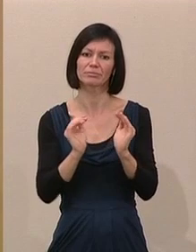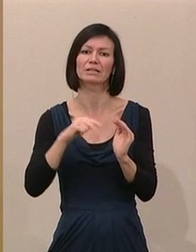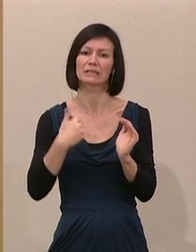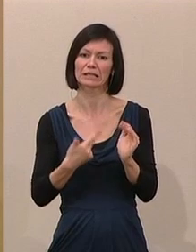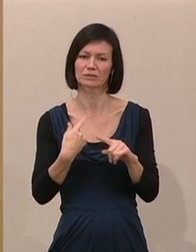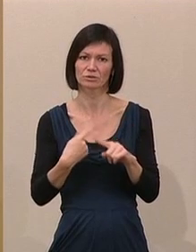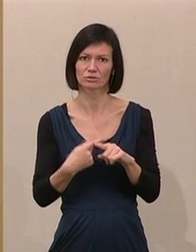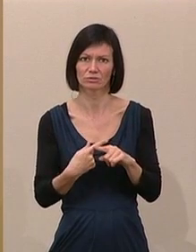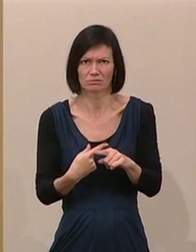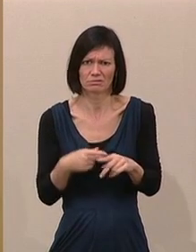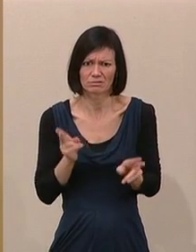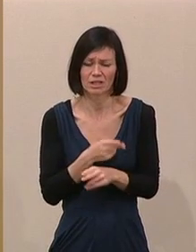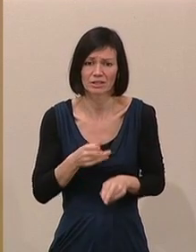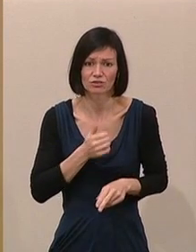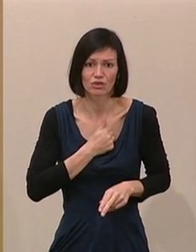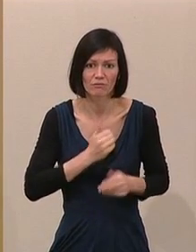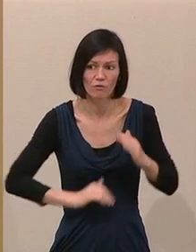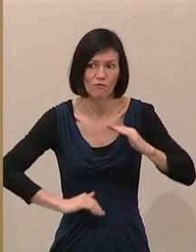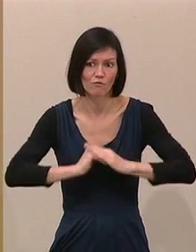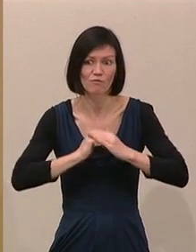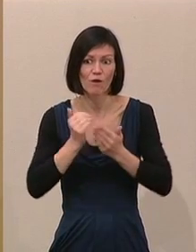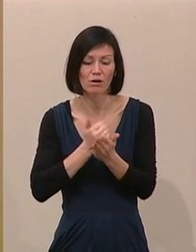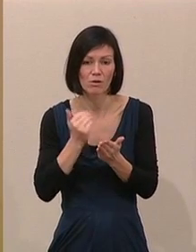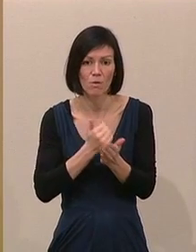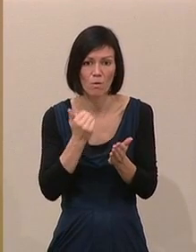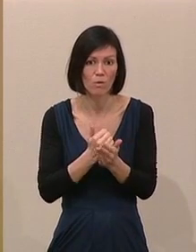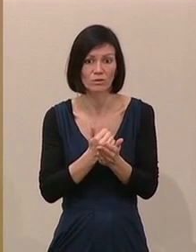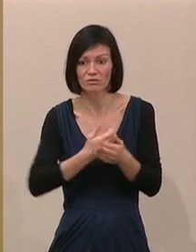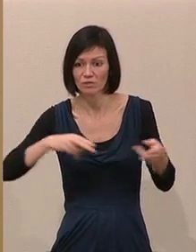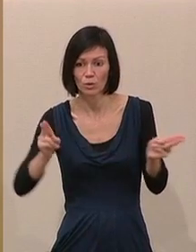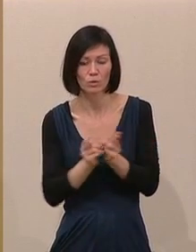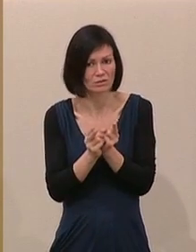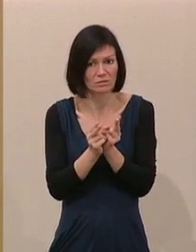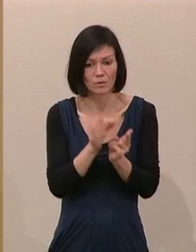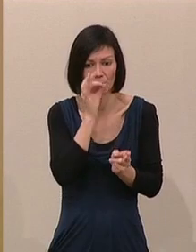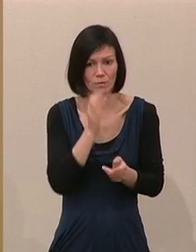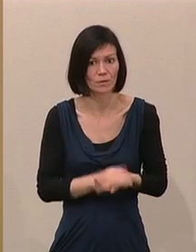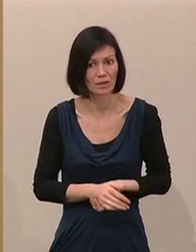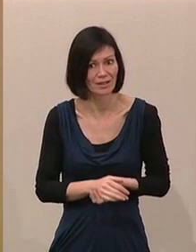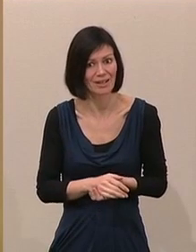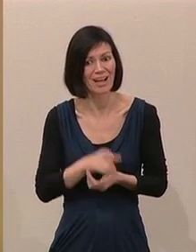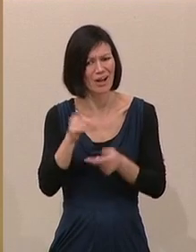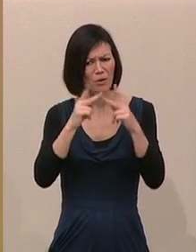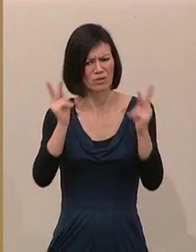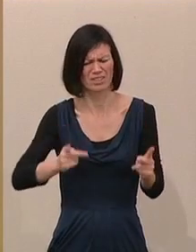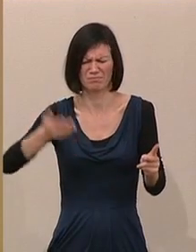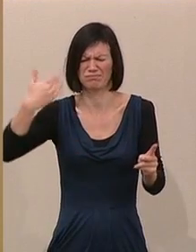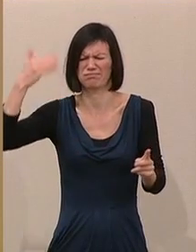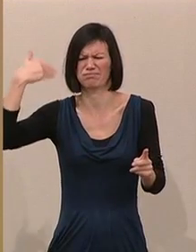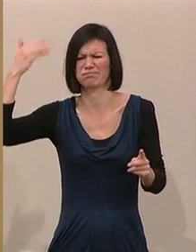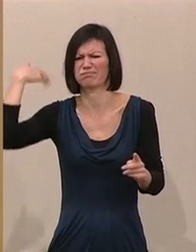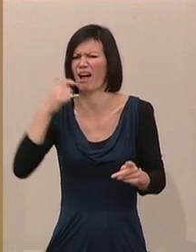Das kann sich nicht ausgehen bei vollem Lohnausgleich. Es ist ein absolutes Retro-Konzept und man fühlt sich